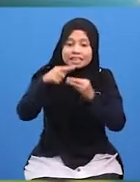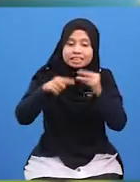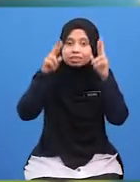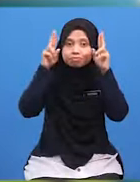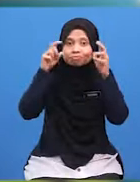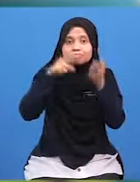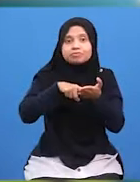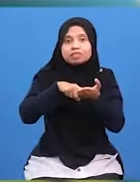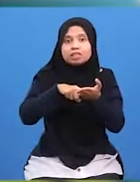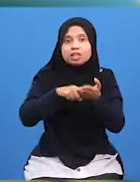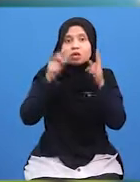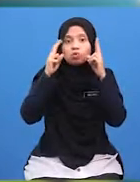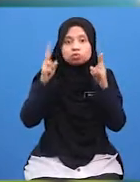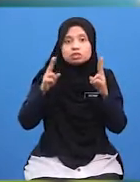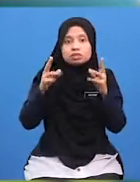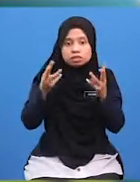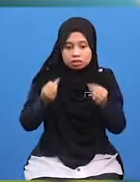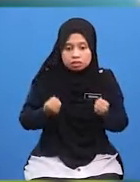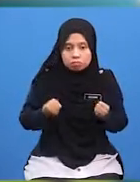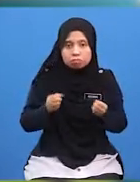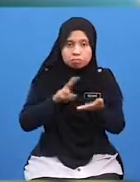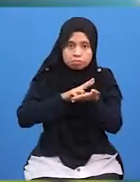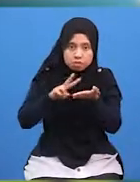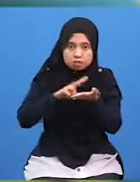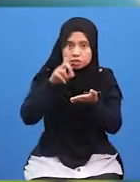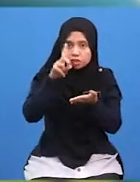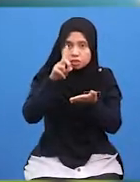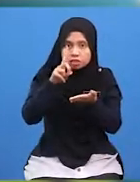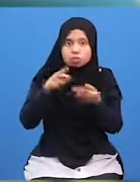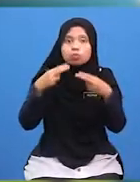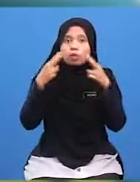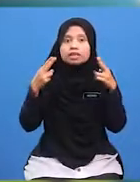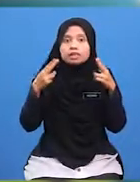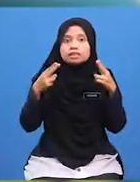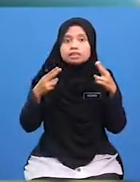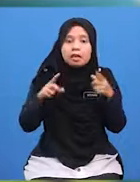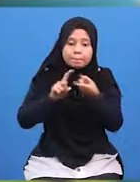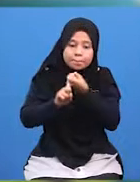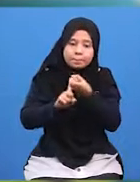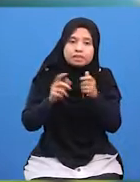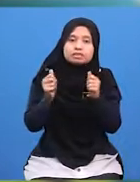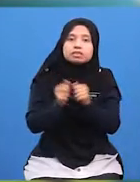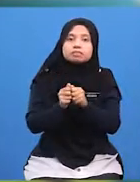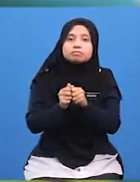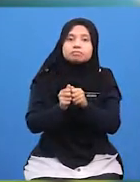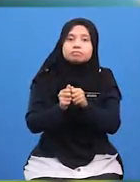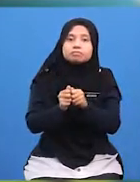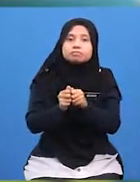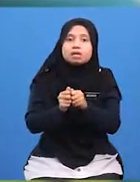Ustazah hendak membaca satu hadis berkenaan dengan